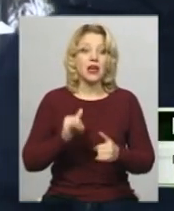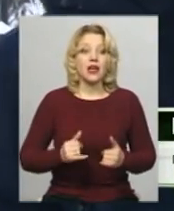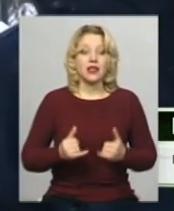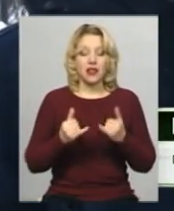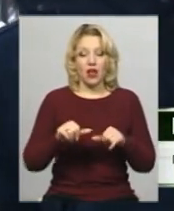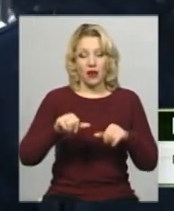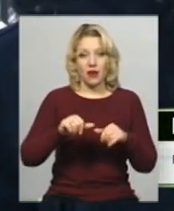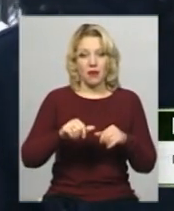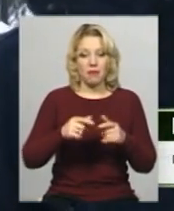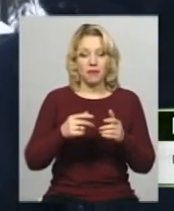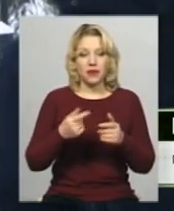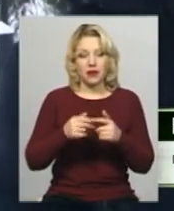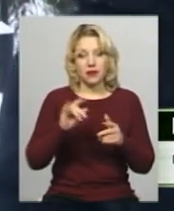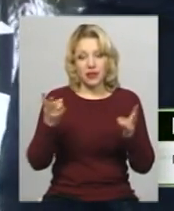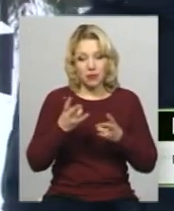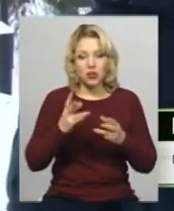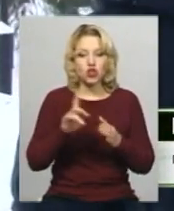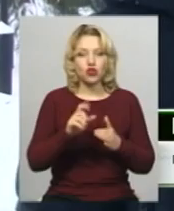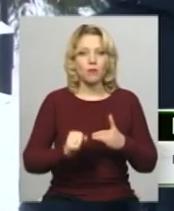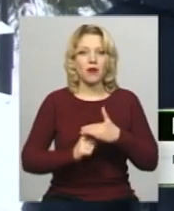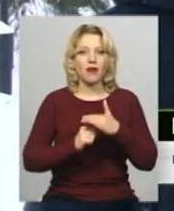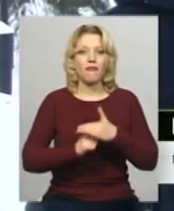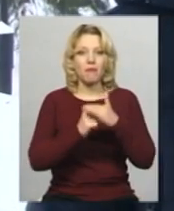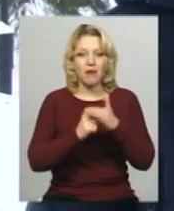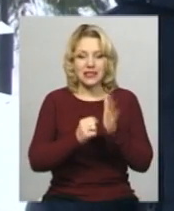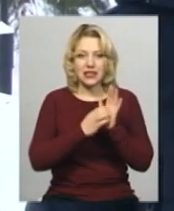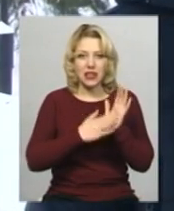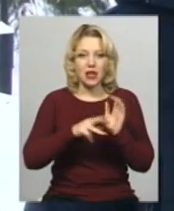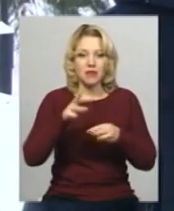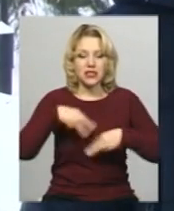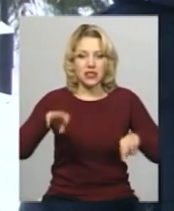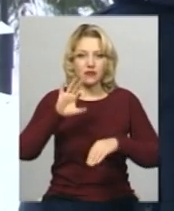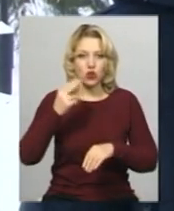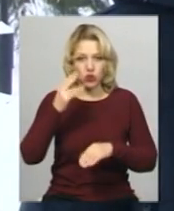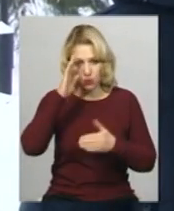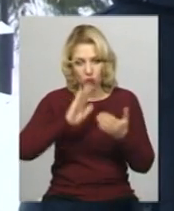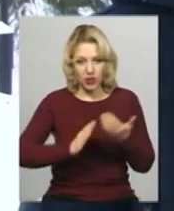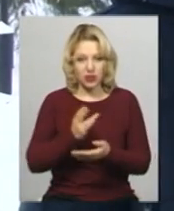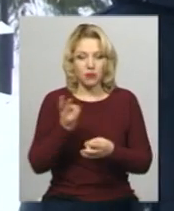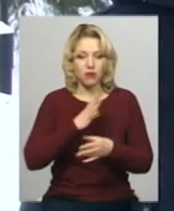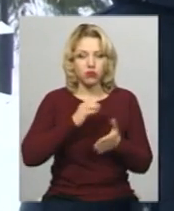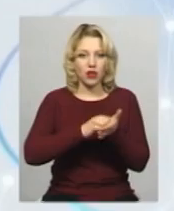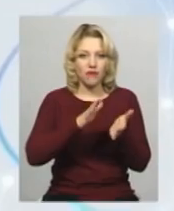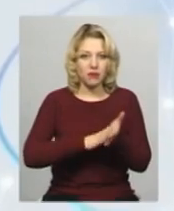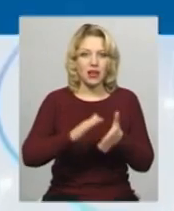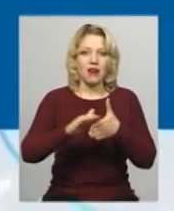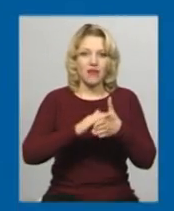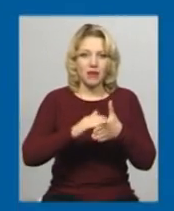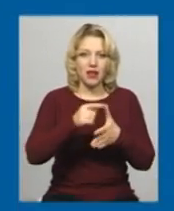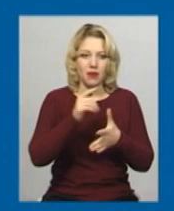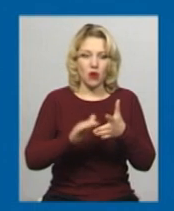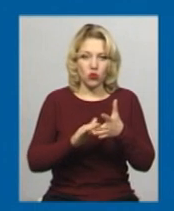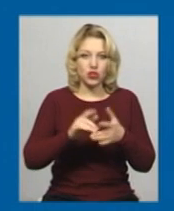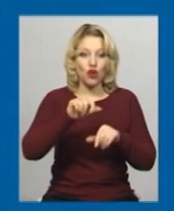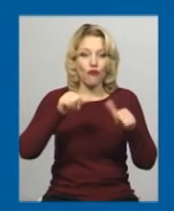необхідно, щоб в базі даних Мінсоцполітики була внесена фамілія, ім'я, отчество заявника. Оформити